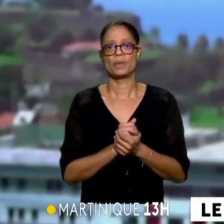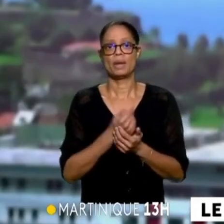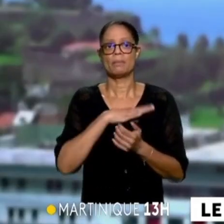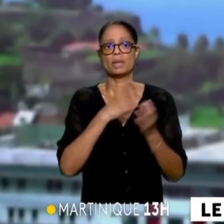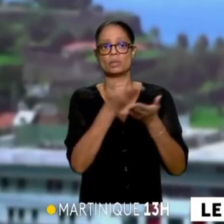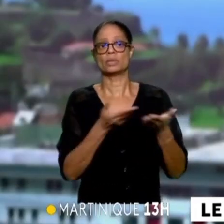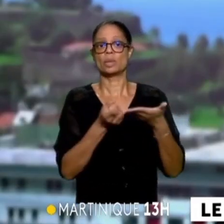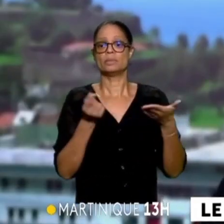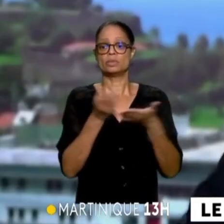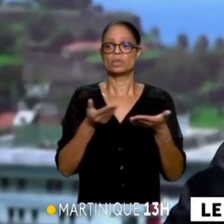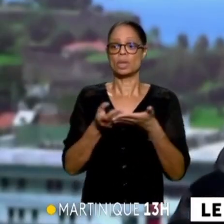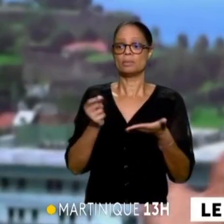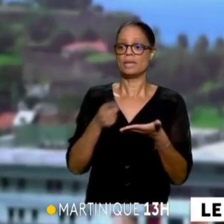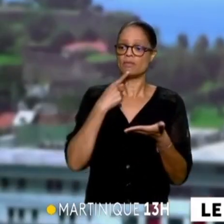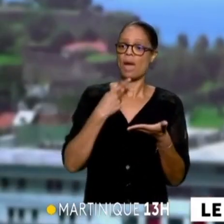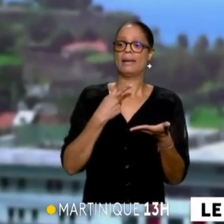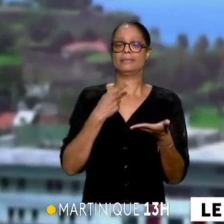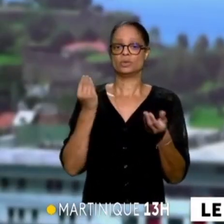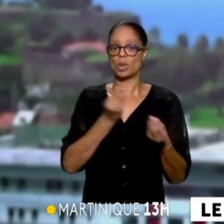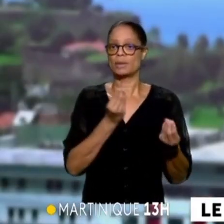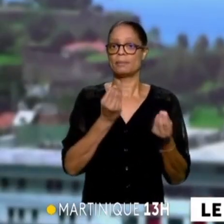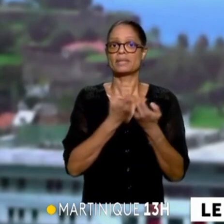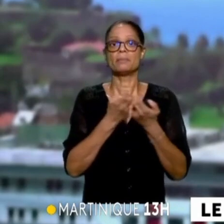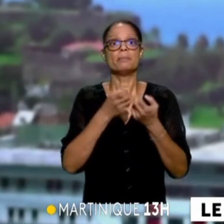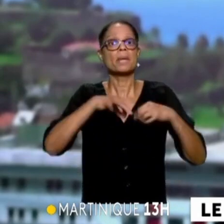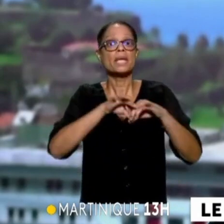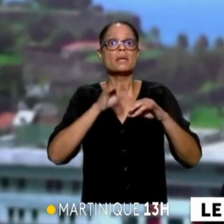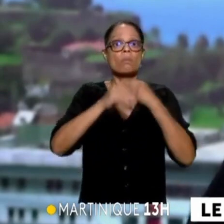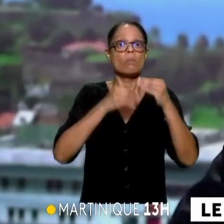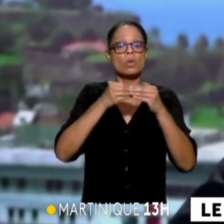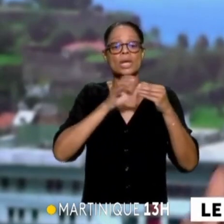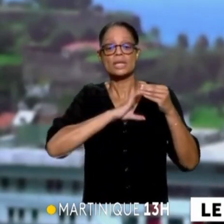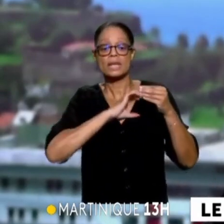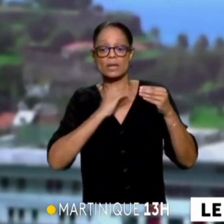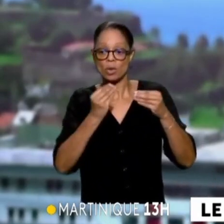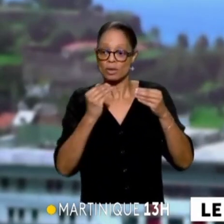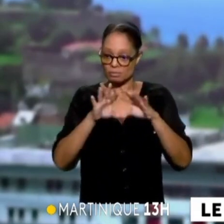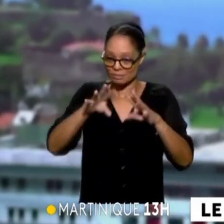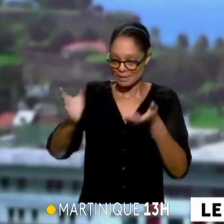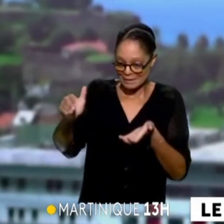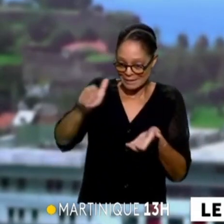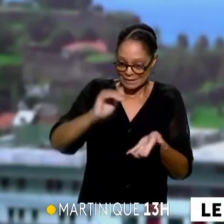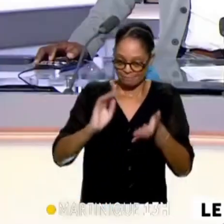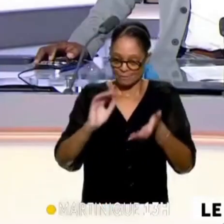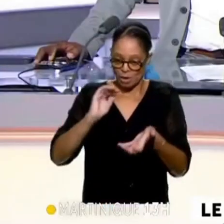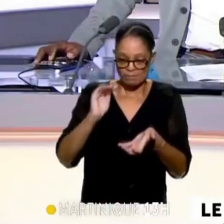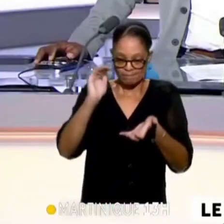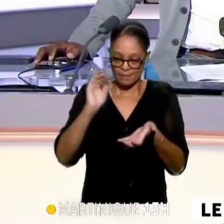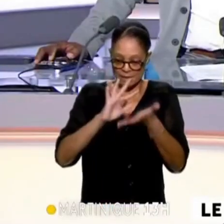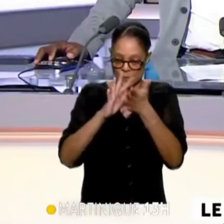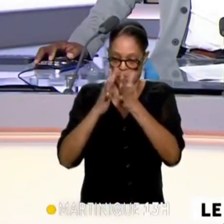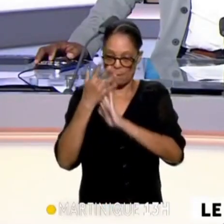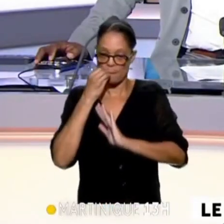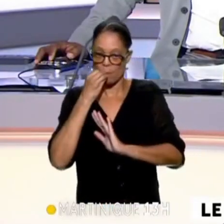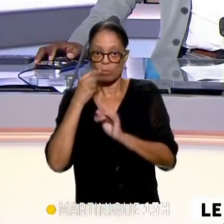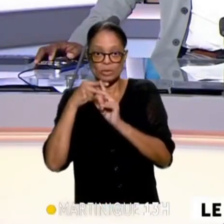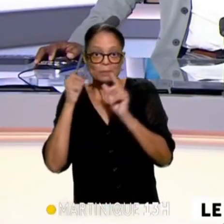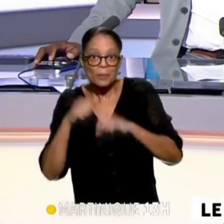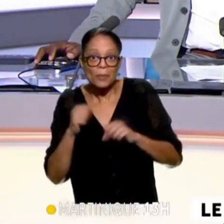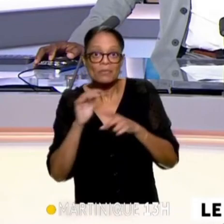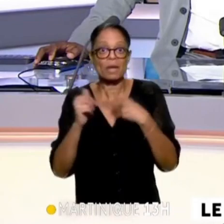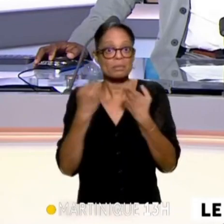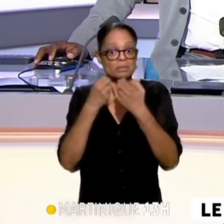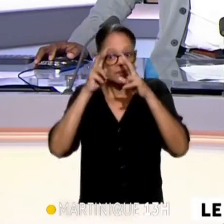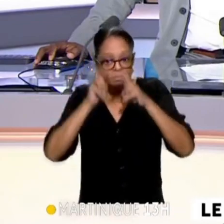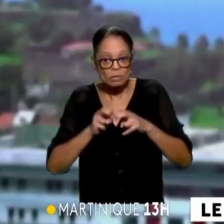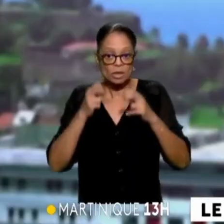une opportunité, c'est-à-dire qu'il y a un certain nombre de pays dans le monde aujourd'hui où on essaye de valoriser les Sargasses. Donc là, il y a des travaux de